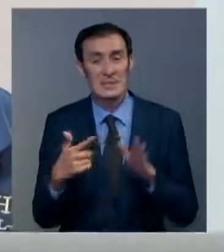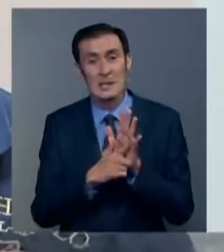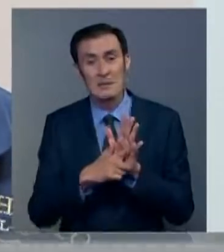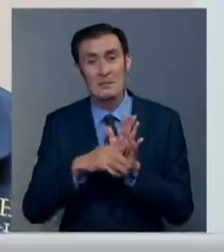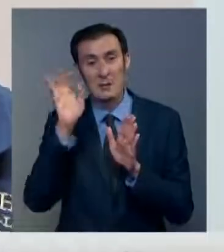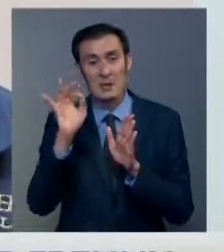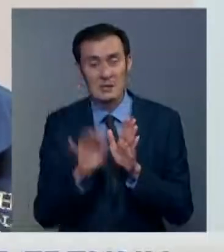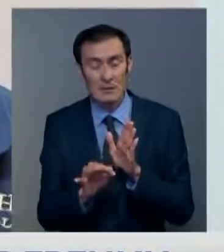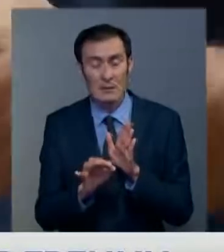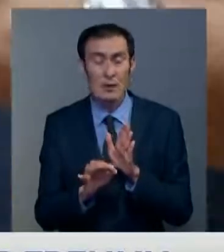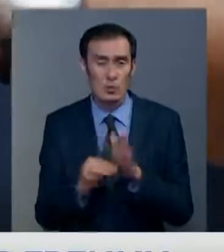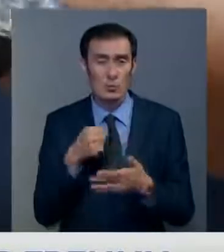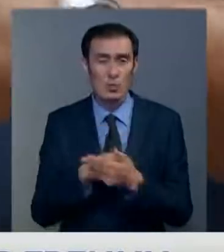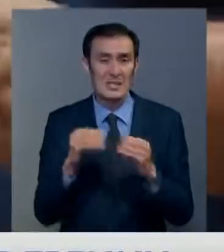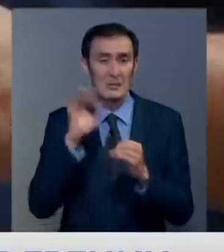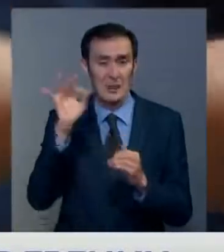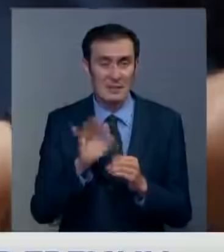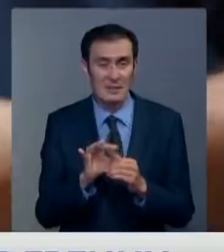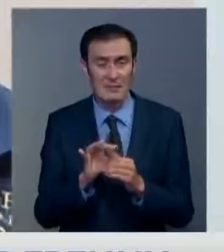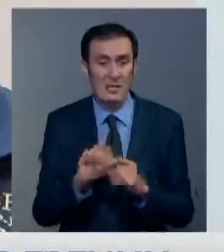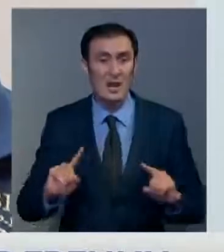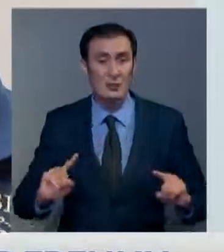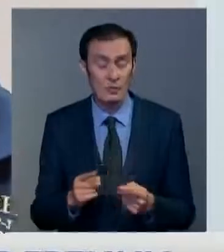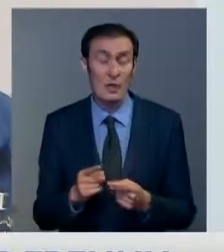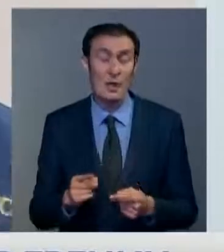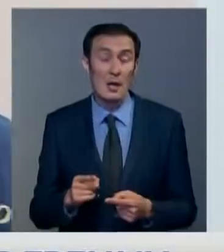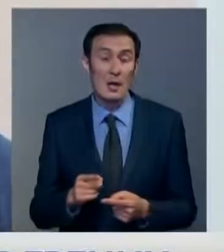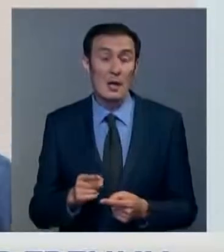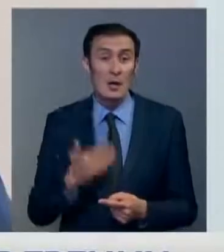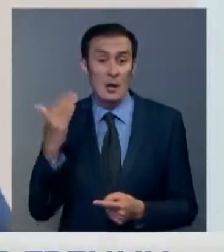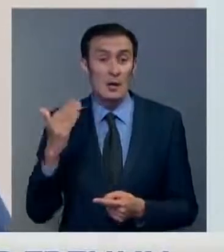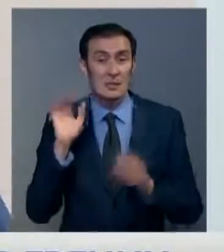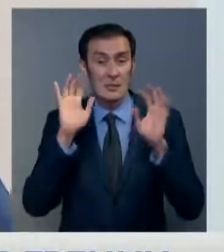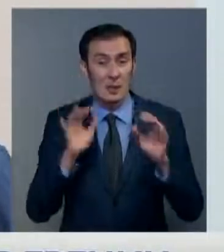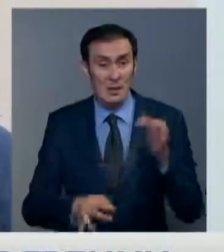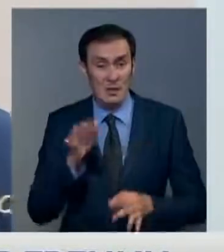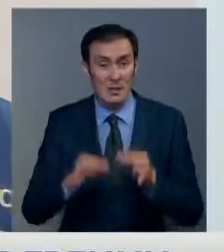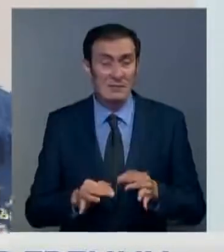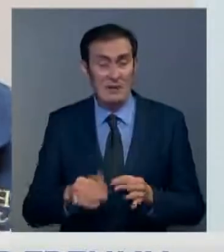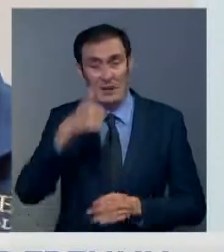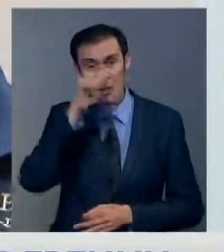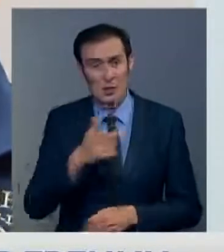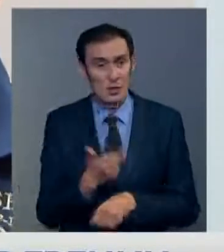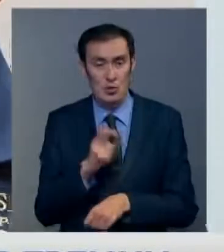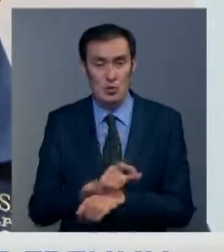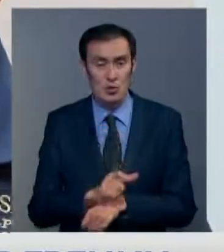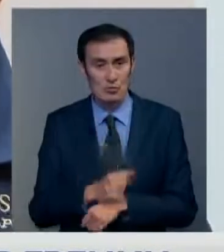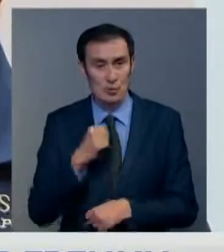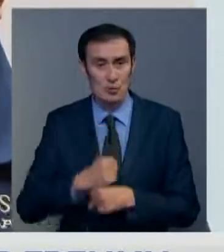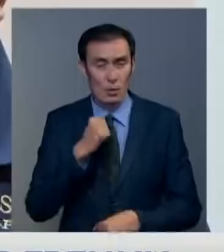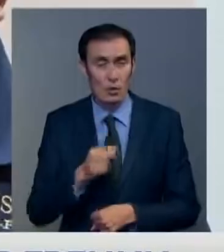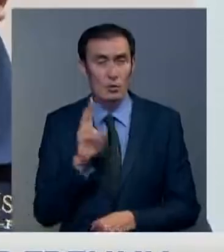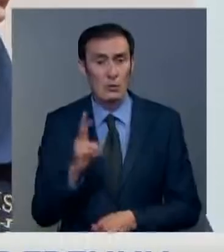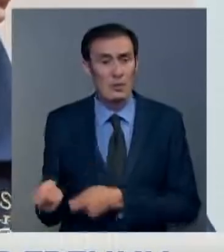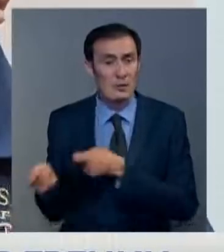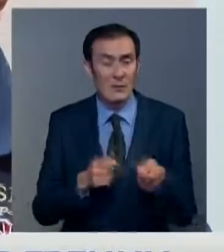из них, в любом случае, до 10% из них попадается. Законательство Греции, оно очень сурово карает за перевозку